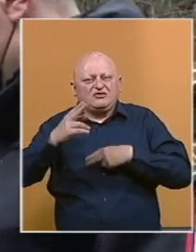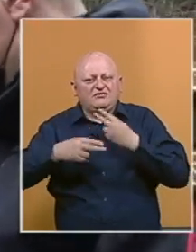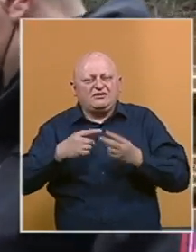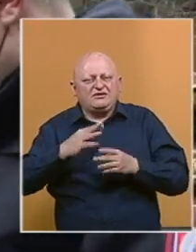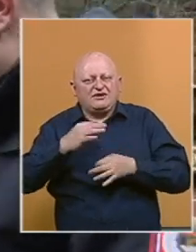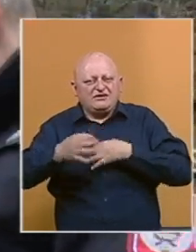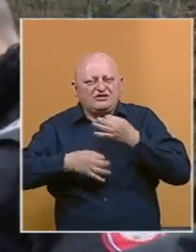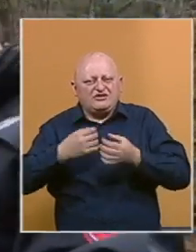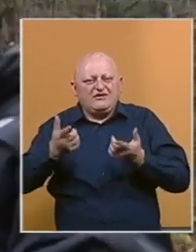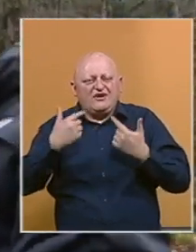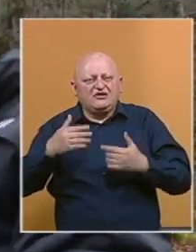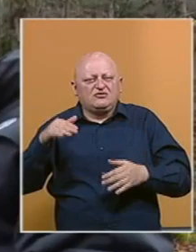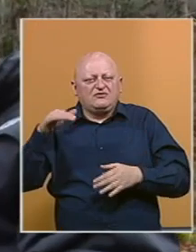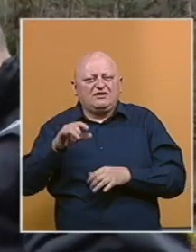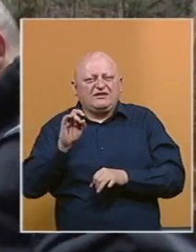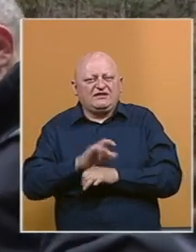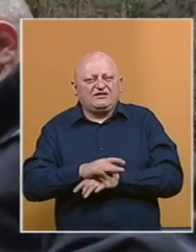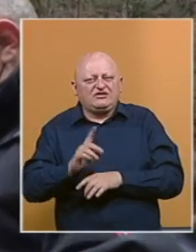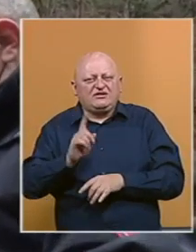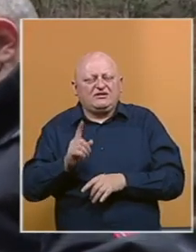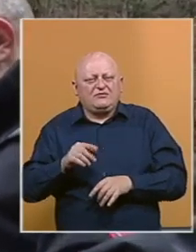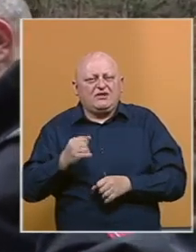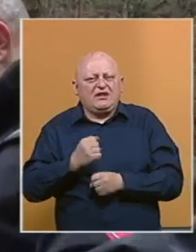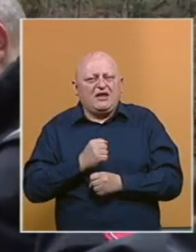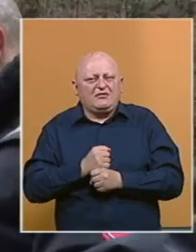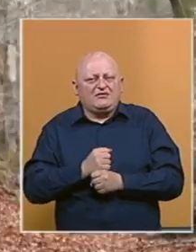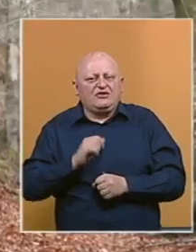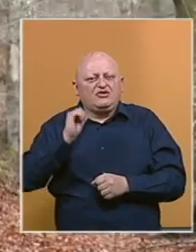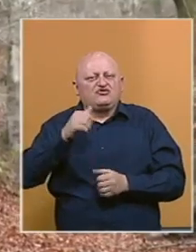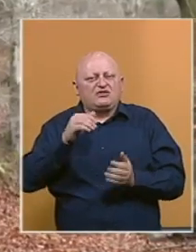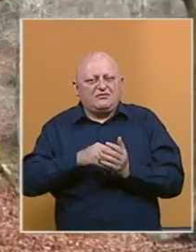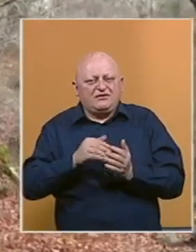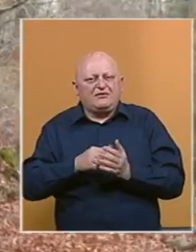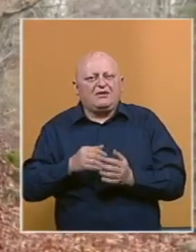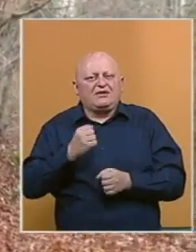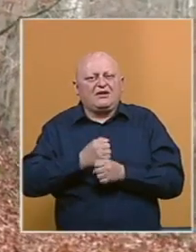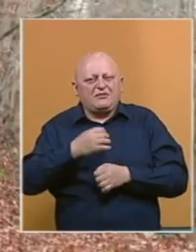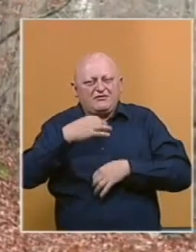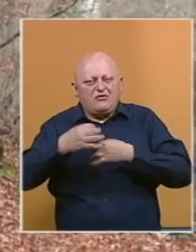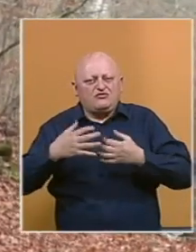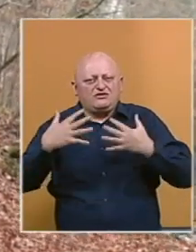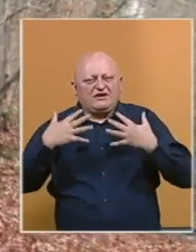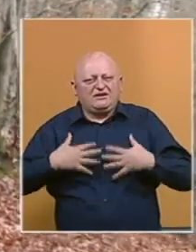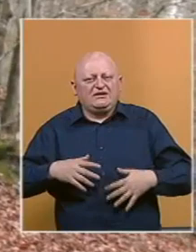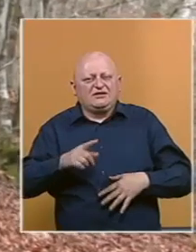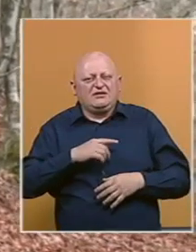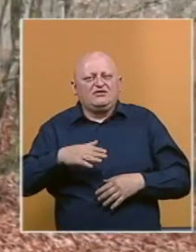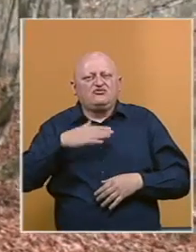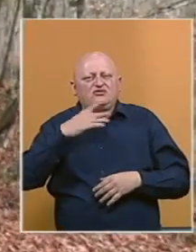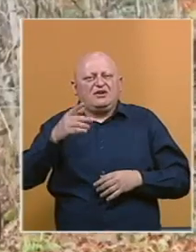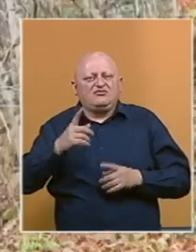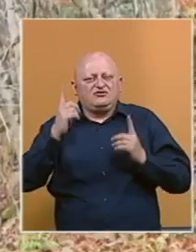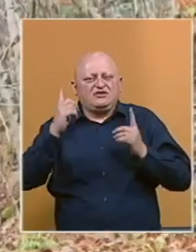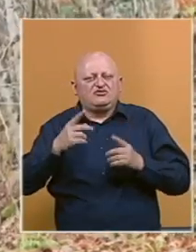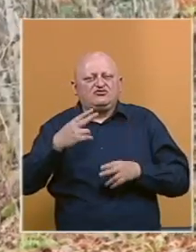ali bez komisije za istraživanje vazduhoplovnih UDSA jer nije bila formirana. Sutra bi trebala biti obavljena obdukcija na stradalih